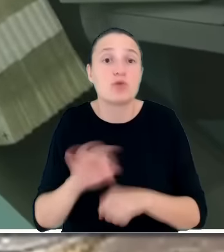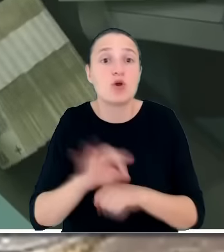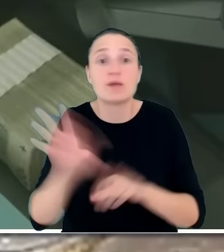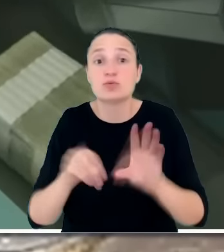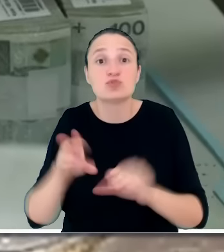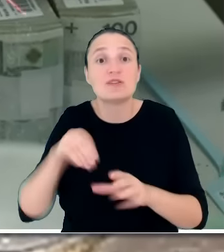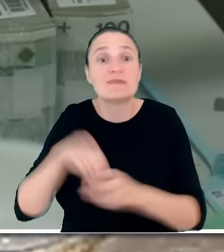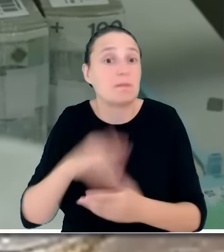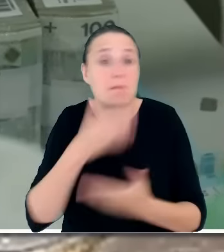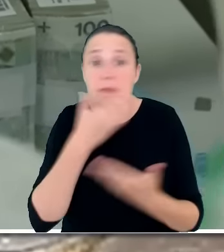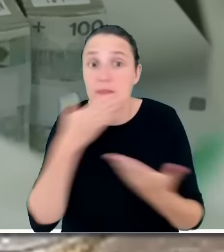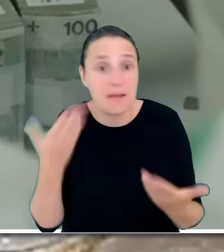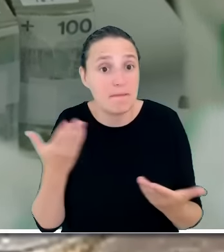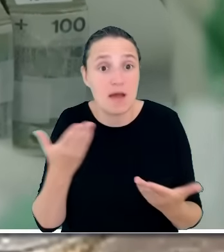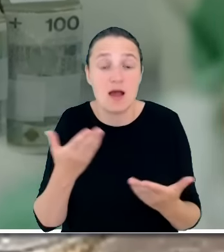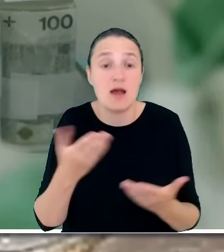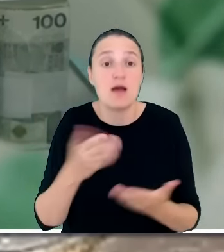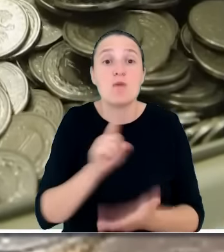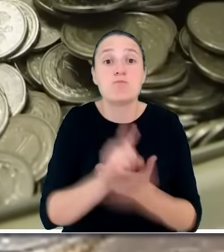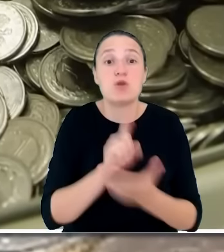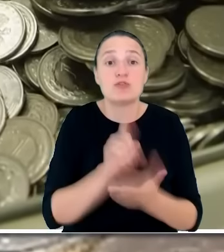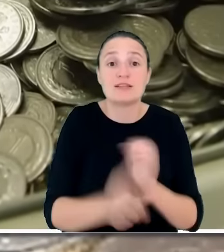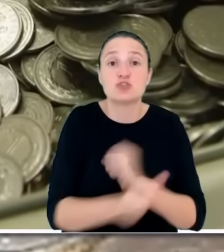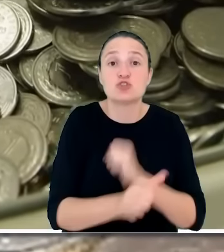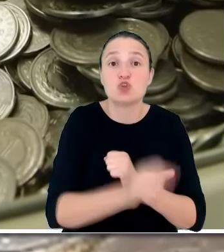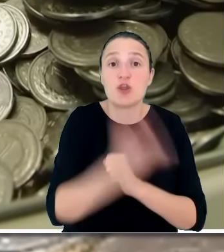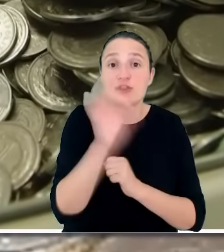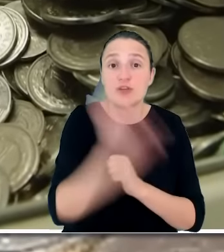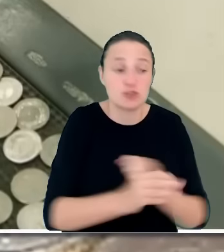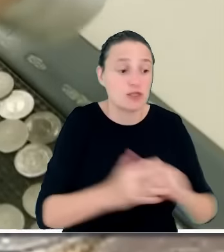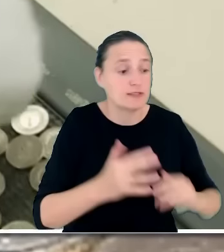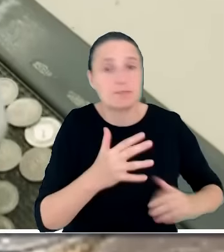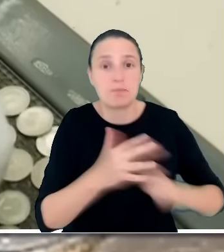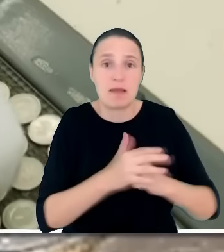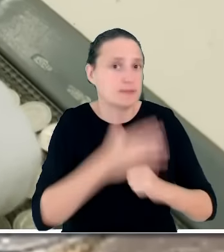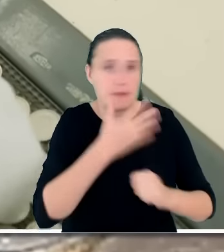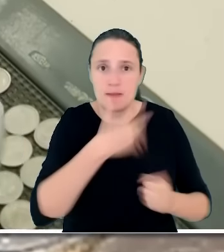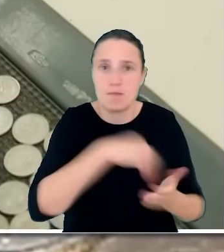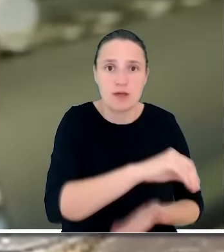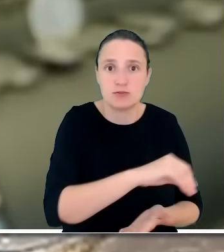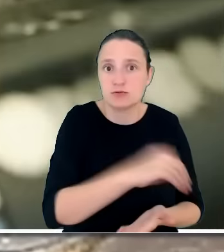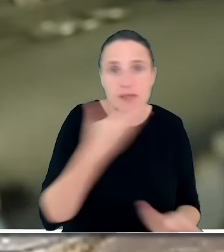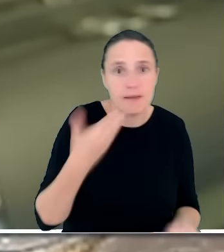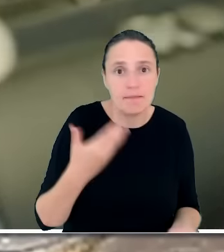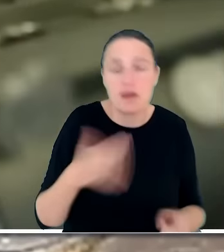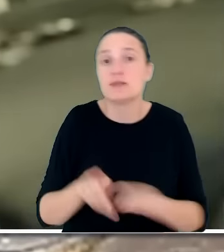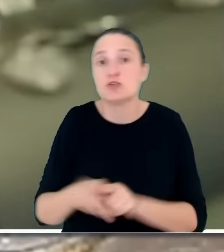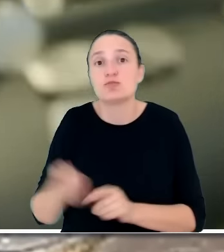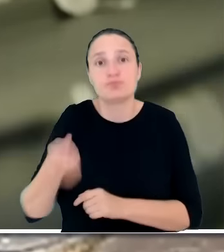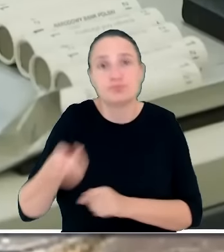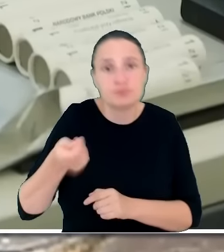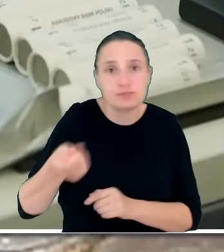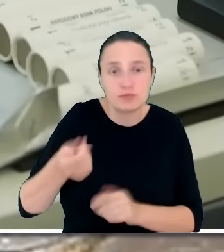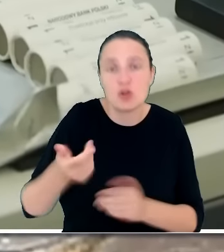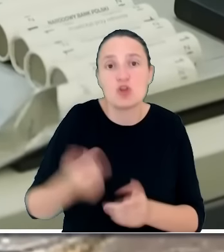ani kwoty wolnej o podatku w wysokości 60 tysięcy złotych. Nie ma innych wydatków, świadczeń społecznych, socjalnych po